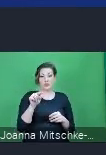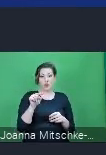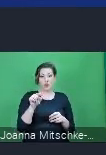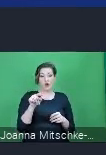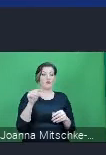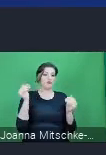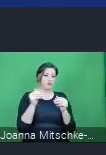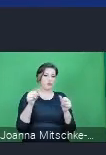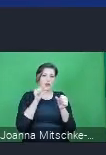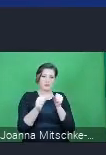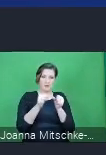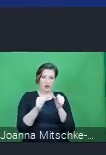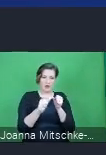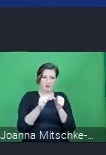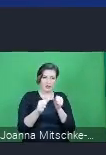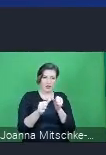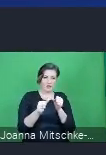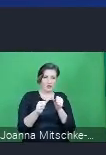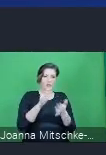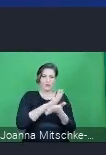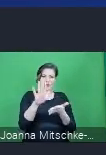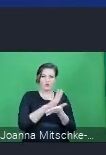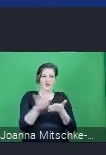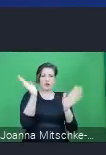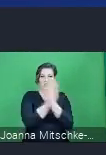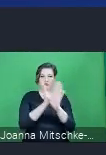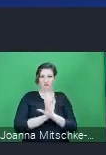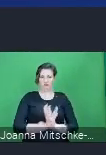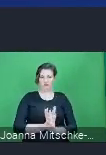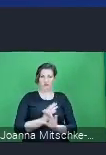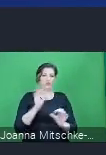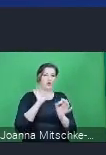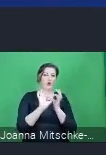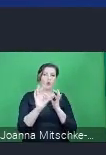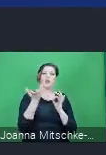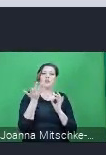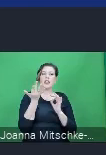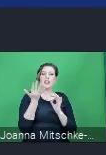wszystkim zanieczyszczenia powietrza i tworzenia planów ograniczenia niskiej emisji.